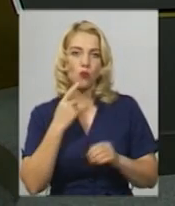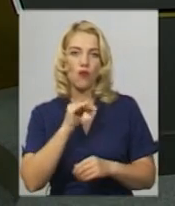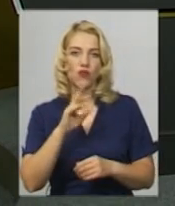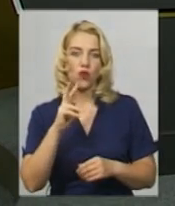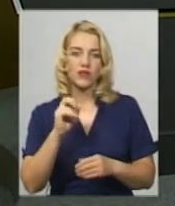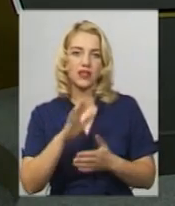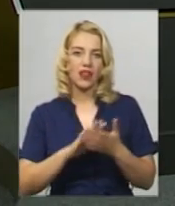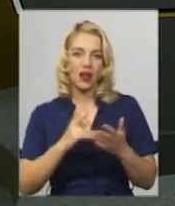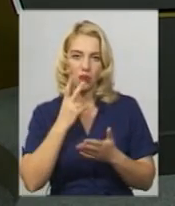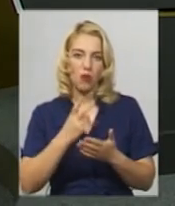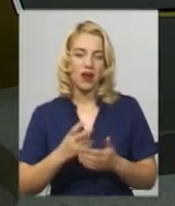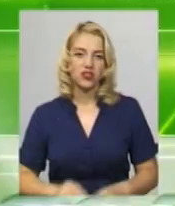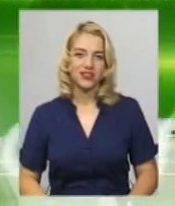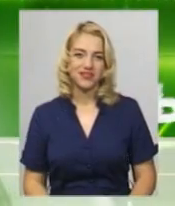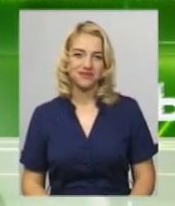Далі ви побачите.